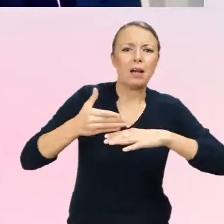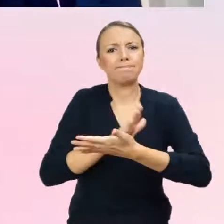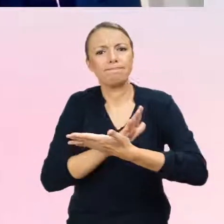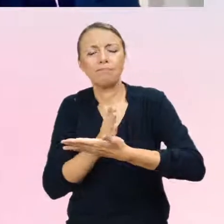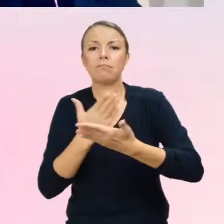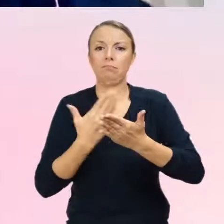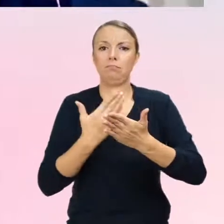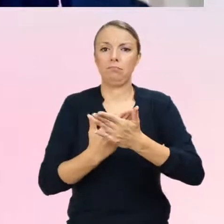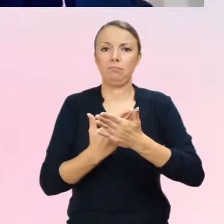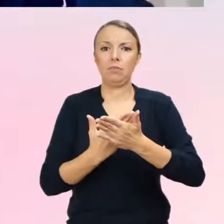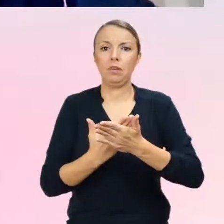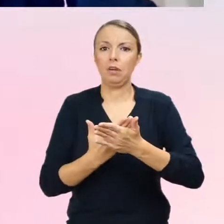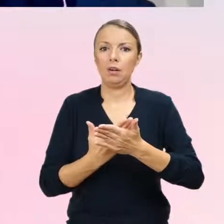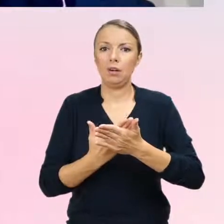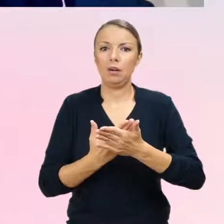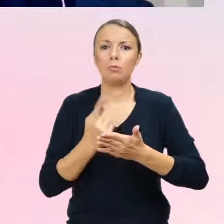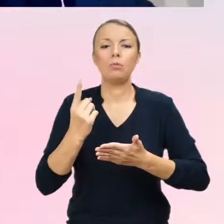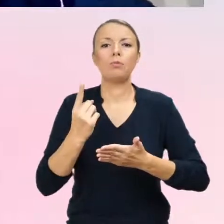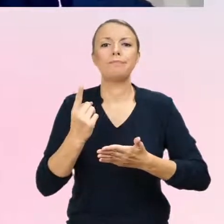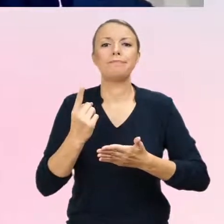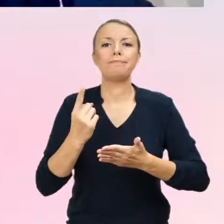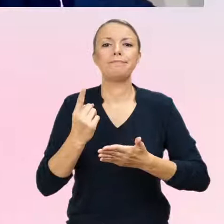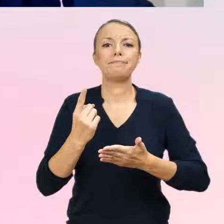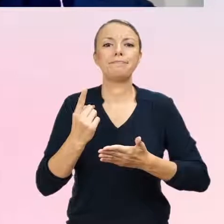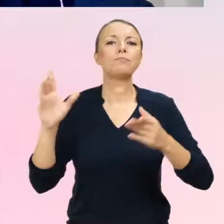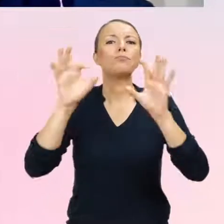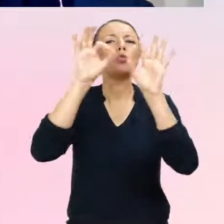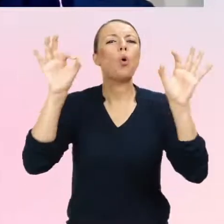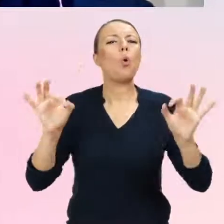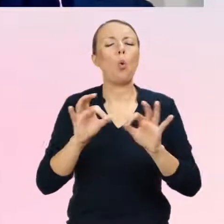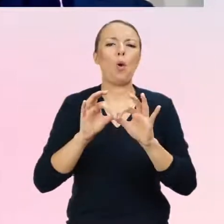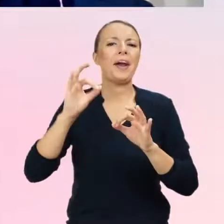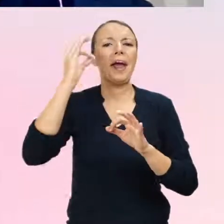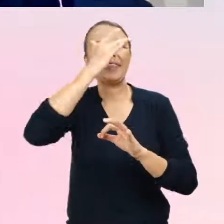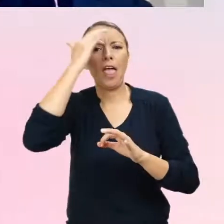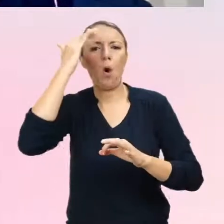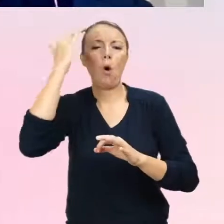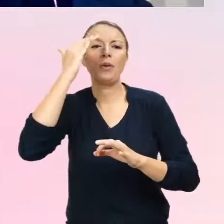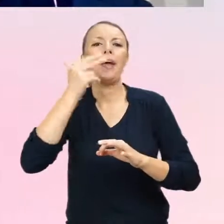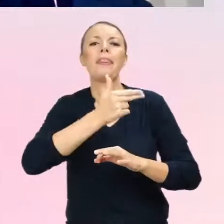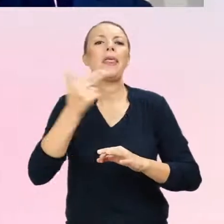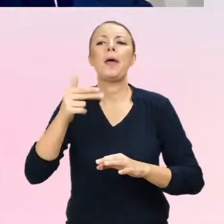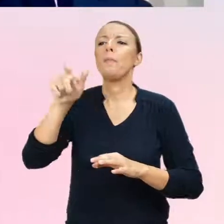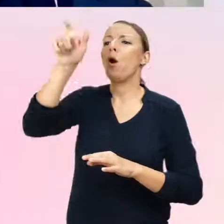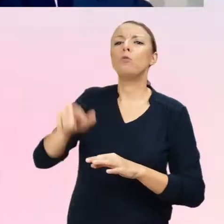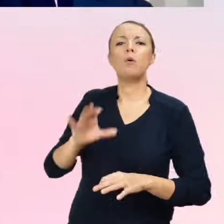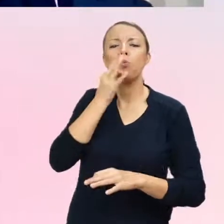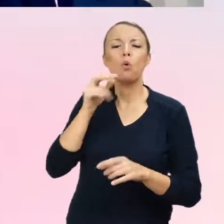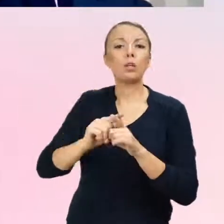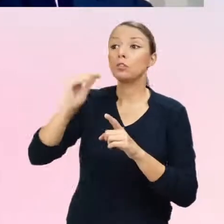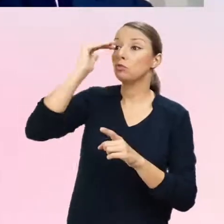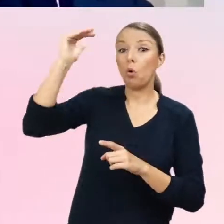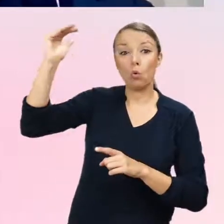konsensusów w odniesieniu do tego, jak postępować z młodzieżą i z dorosłymi osobami